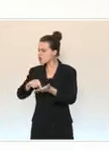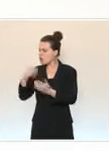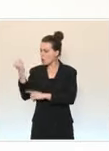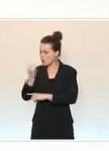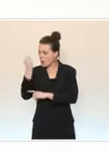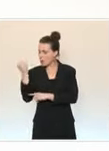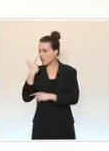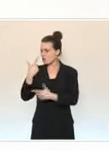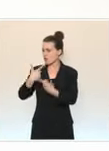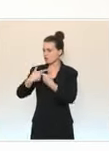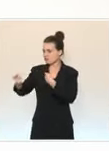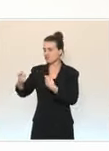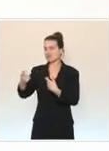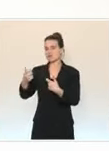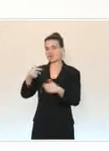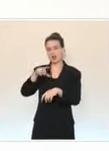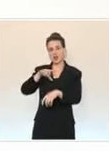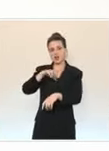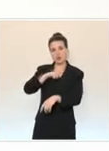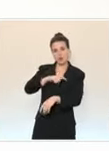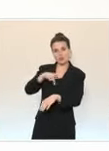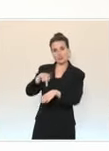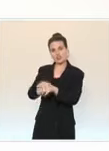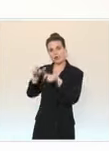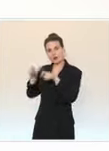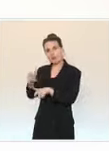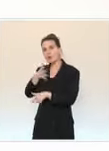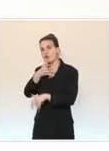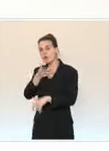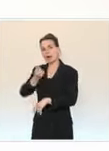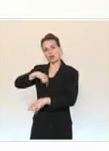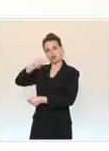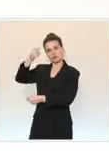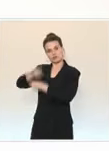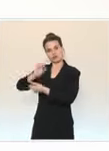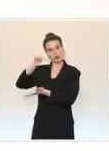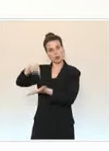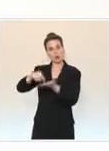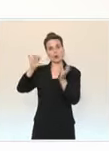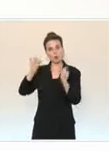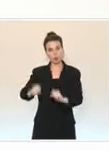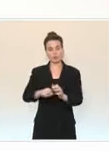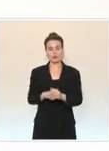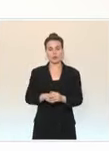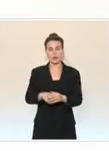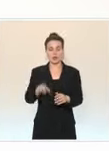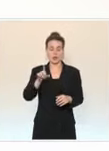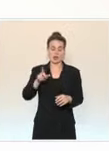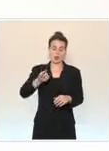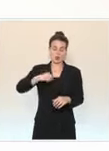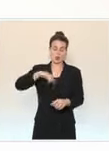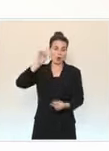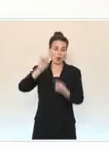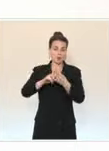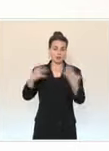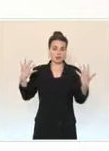de police. Nous devons donc tout mettre en œuvre pour protéger les Français de toute recrudescence de l'épidémie dans le respect de notre droit et du